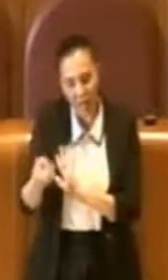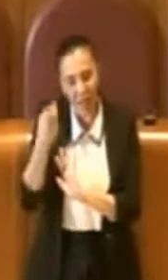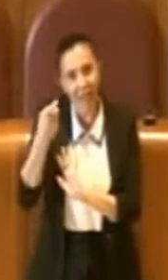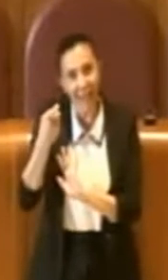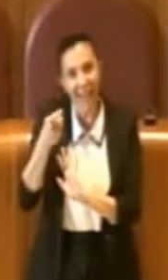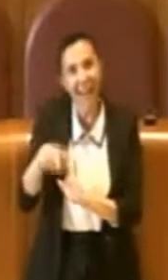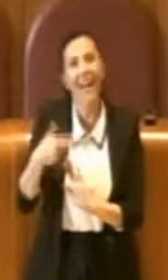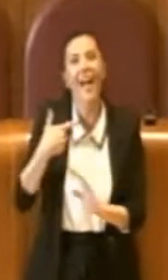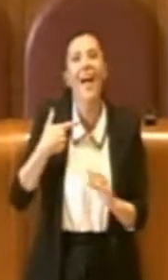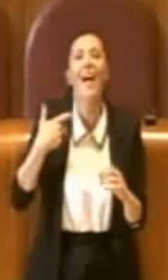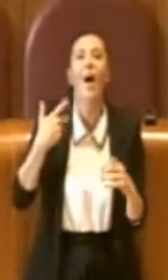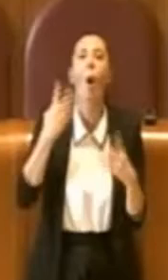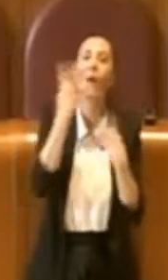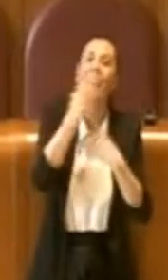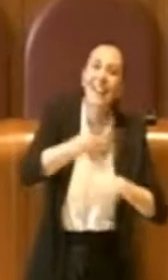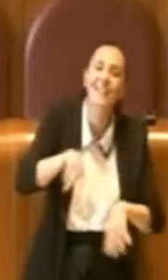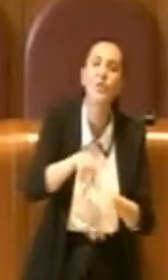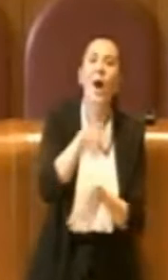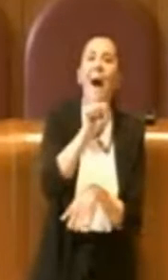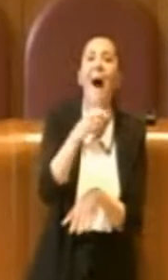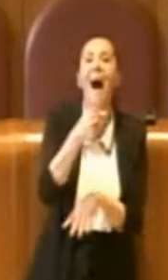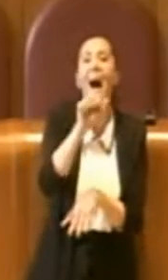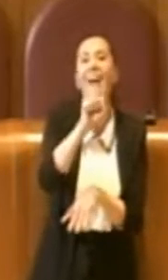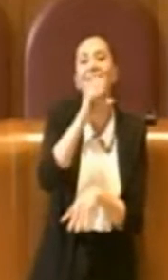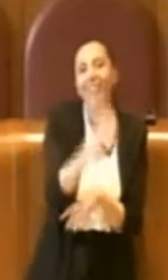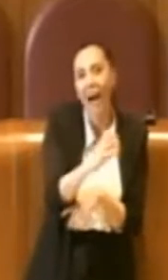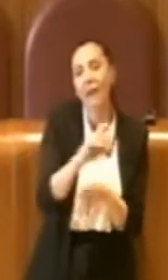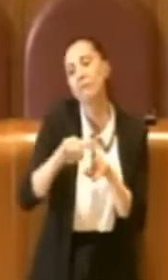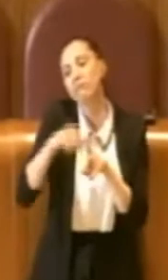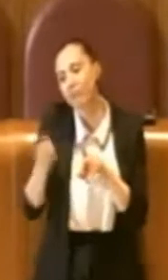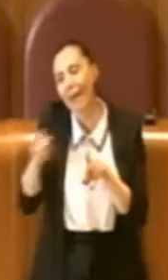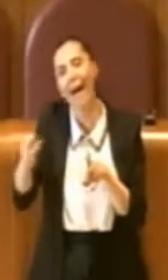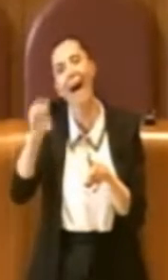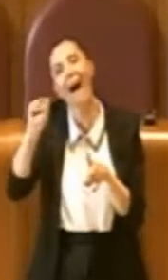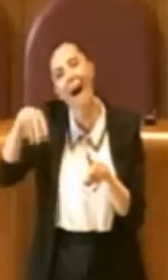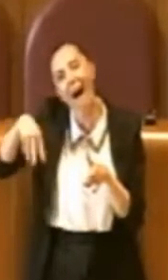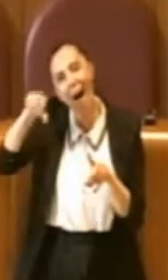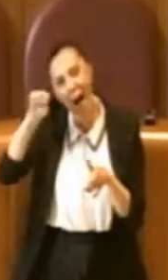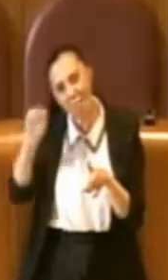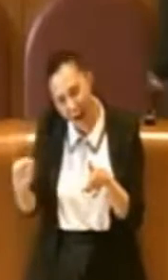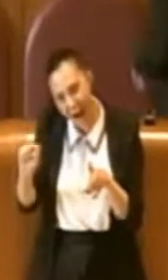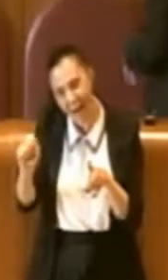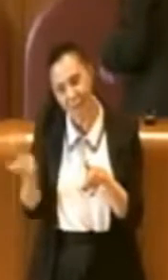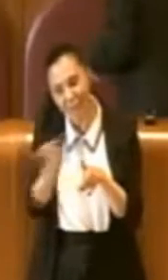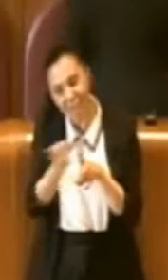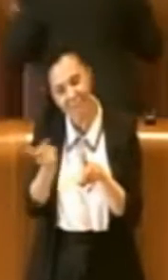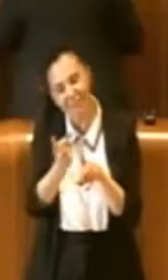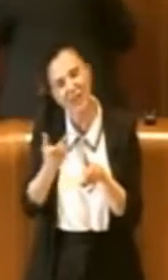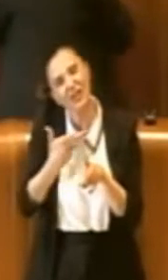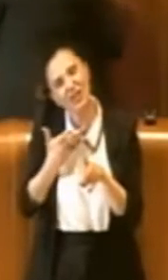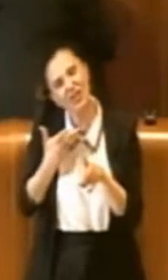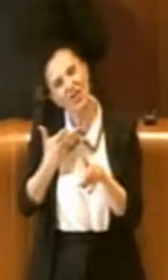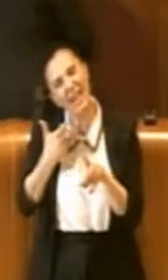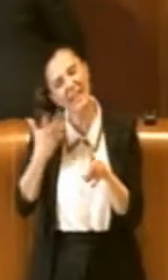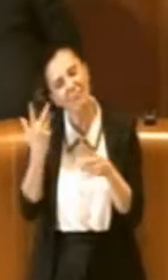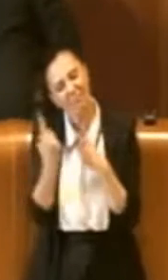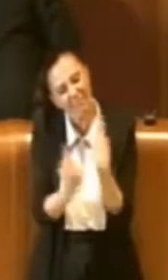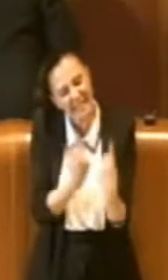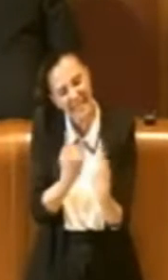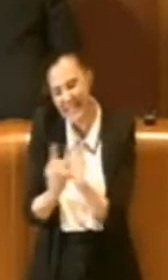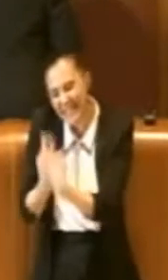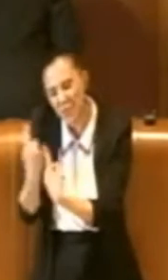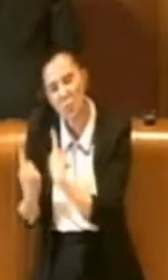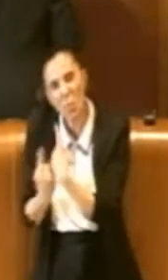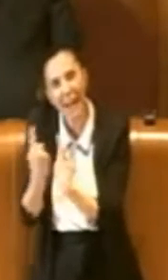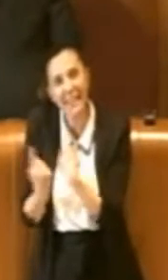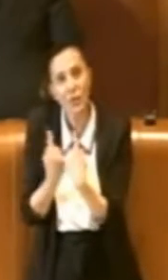Sia di Atac che di Ama c'erano delle situazioni in cui non